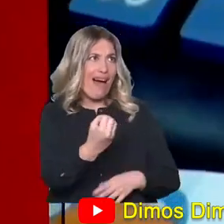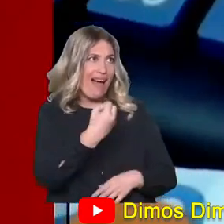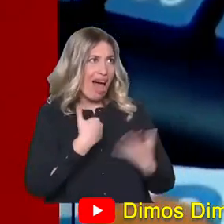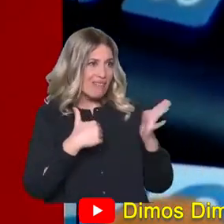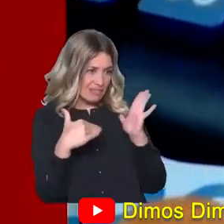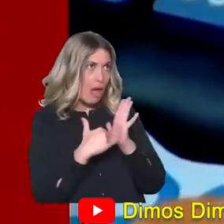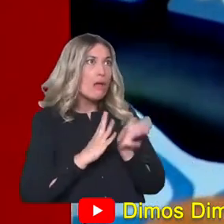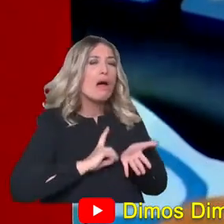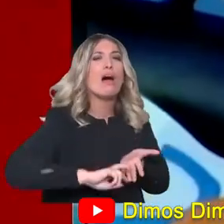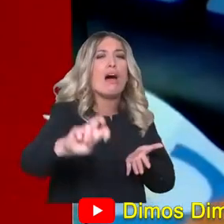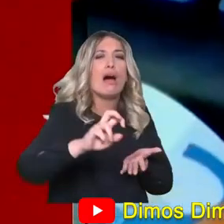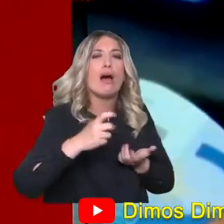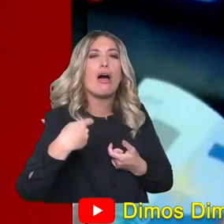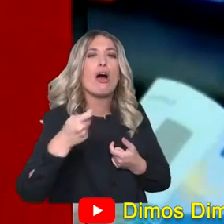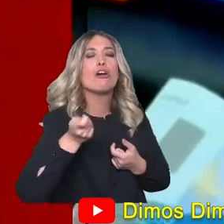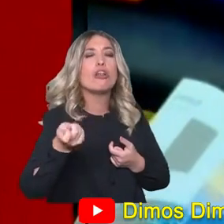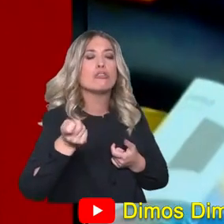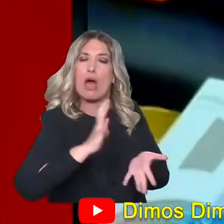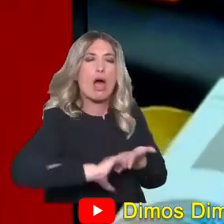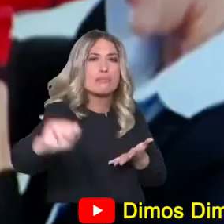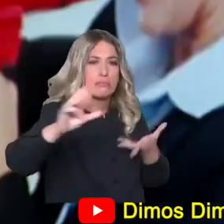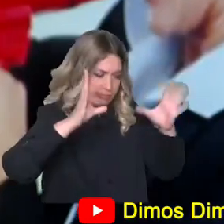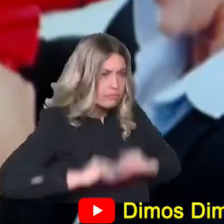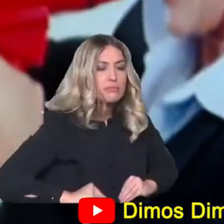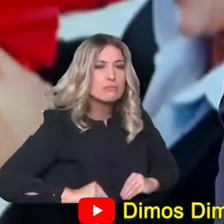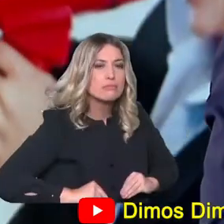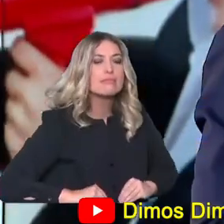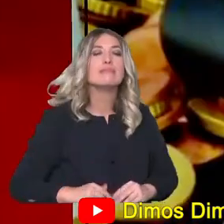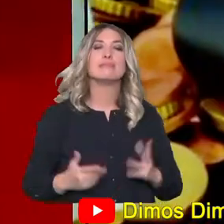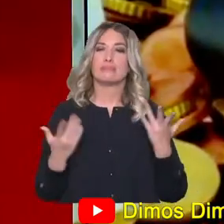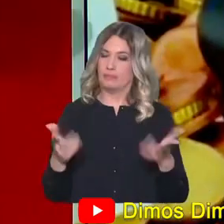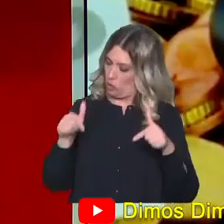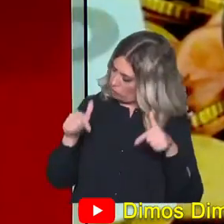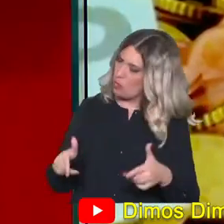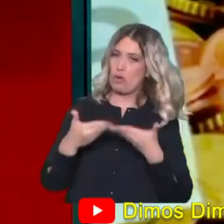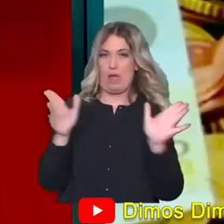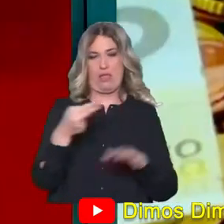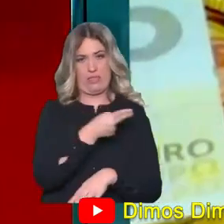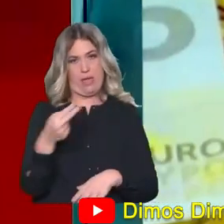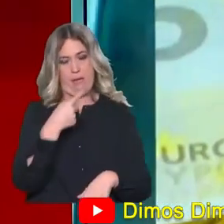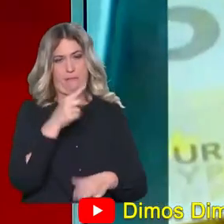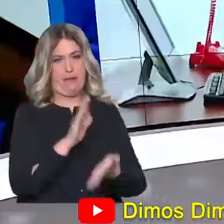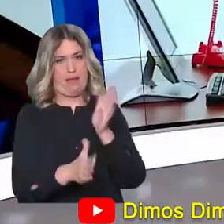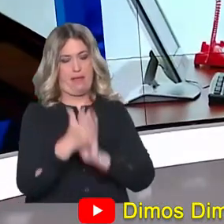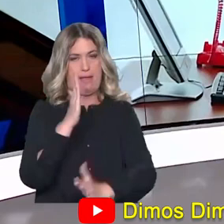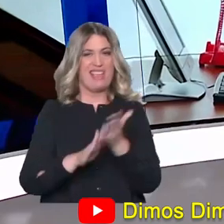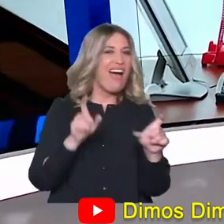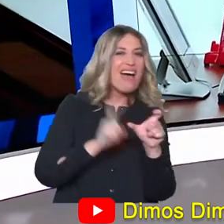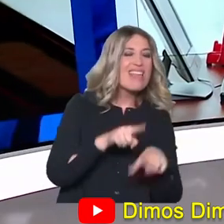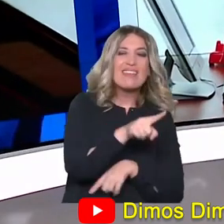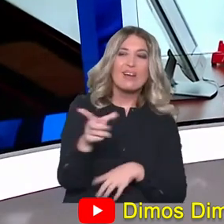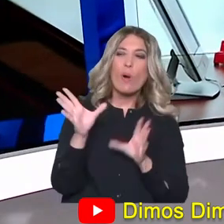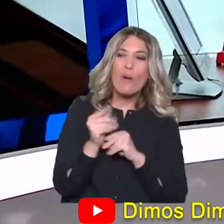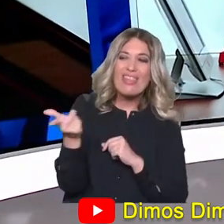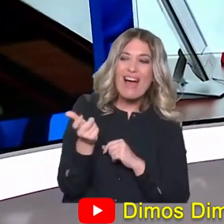να μας πάρετε να μας δώσετε καταγγελίες. Ανοίγουμε τα πήρανε τότε πίσω, λόγω του Βισκαδουράκη, Ανοίγουμε το θέμα εις πρακτικές. Με απλά λόγια και σαν μια